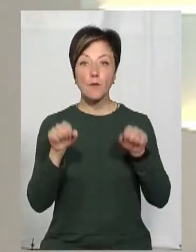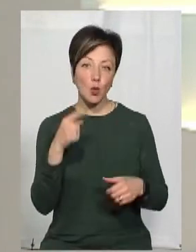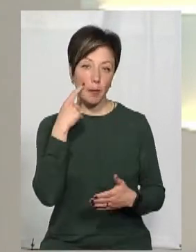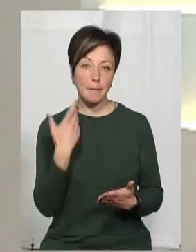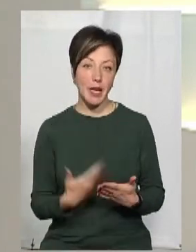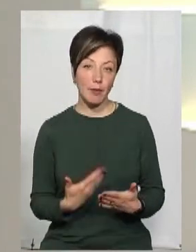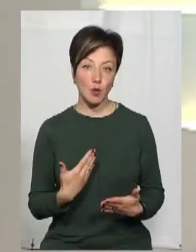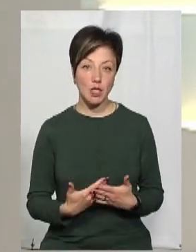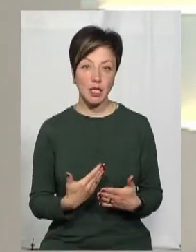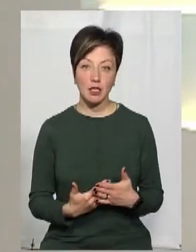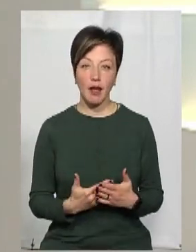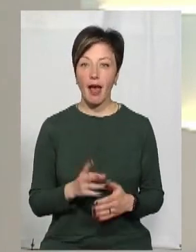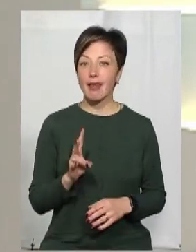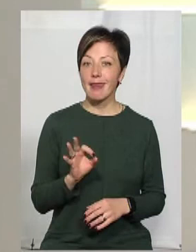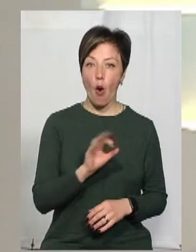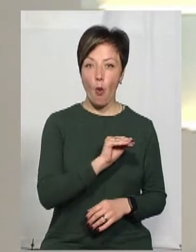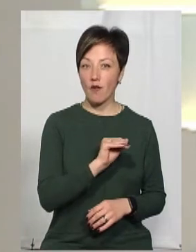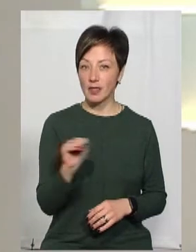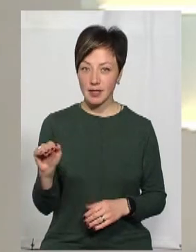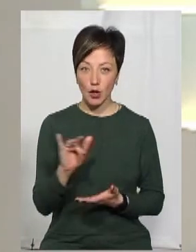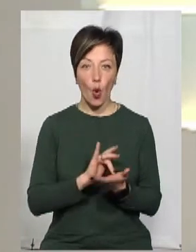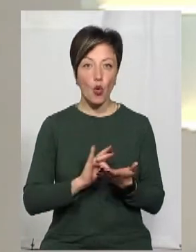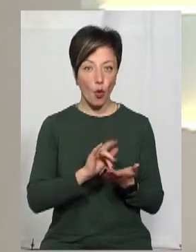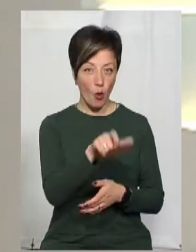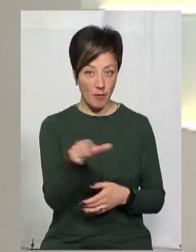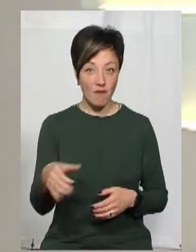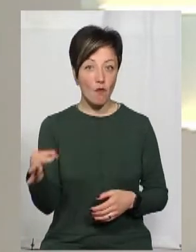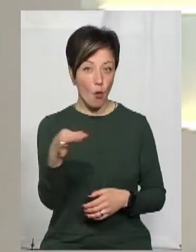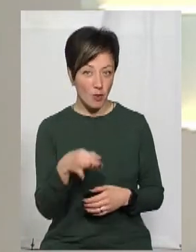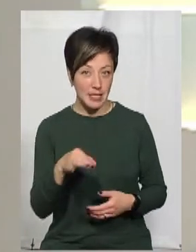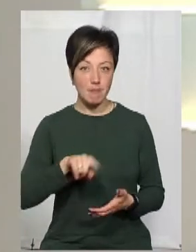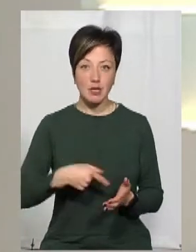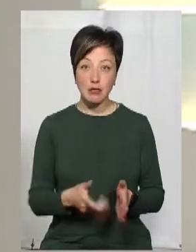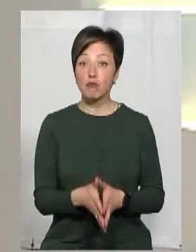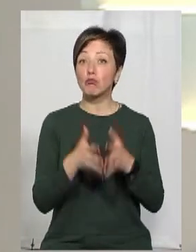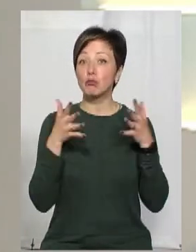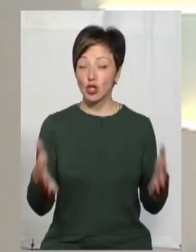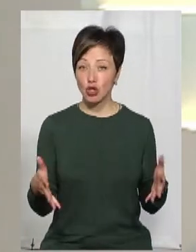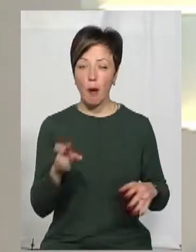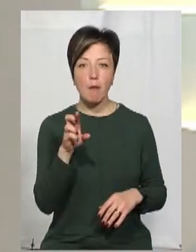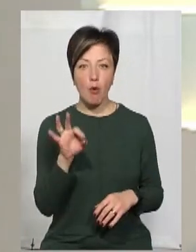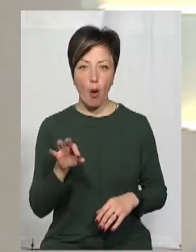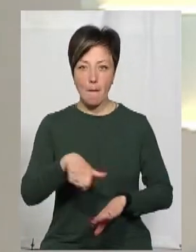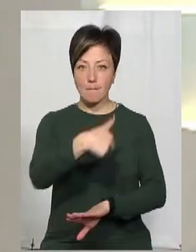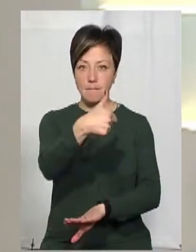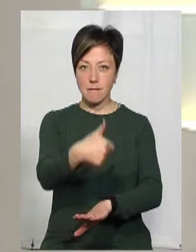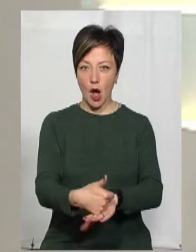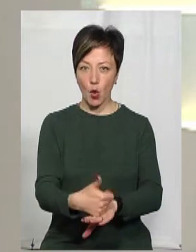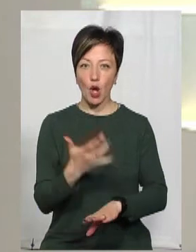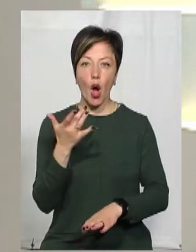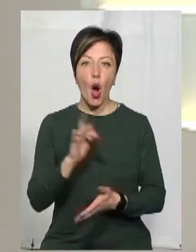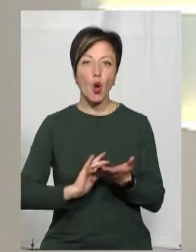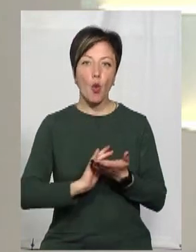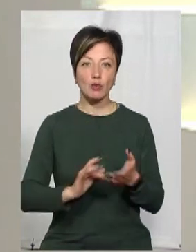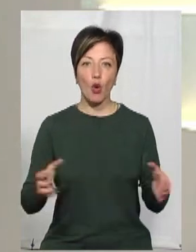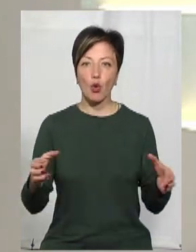припустити, що неофіційно ромів в області, а, можливо, і у місті більше. Бо барон Хмельницької ромської